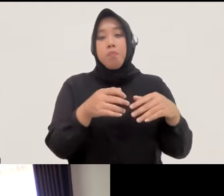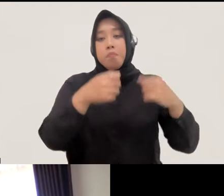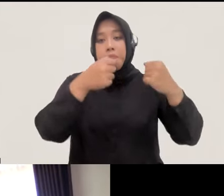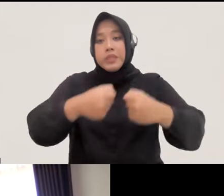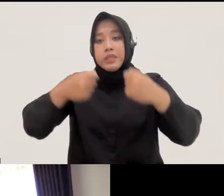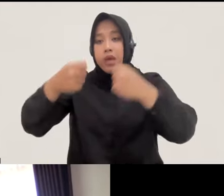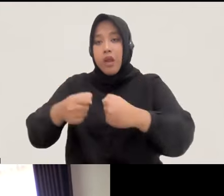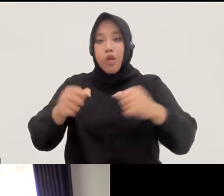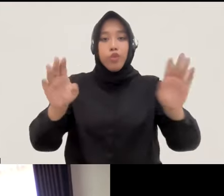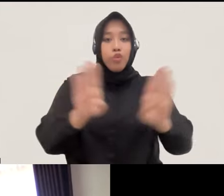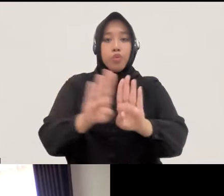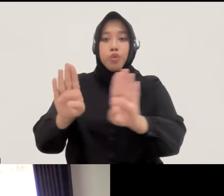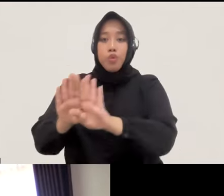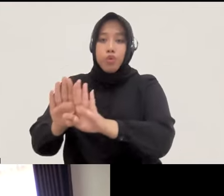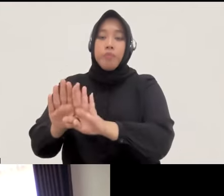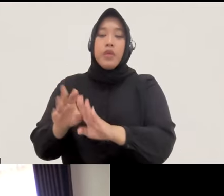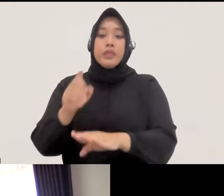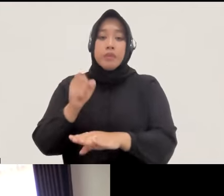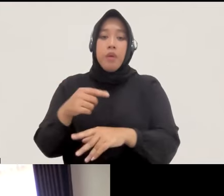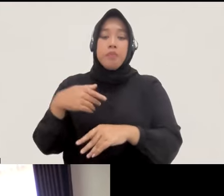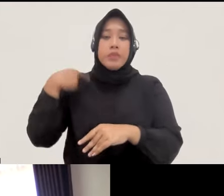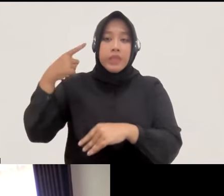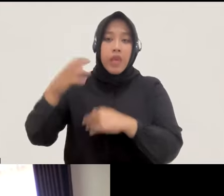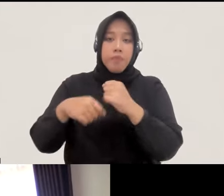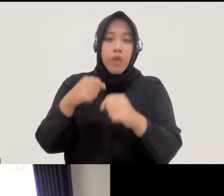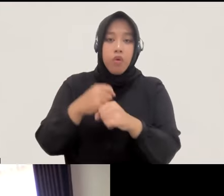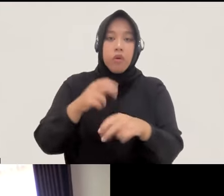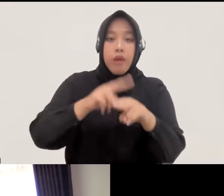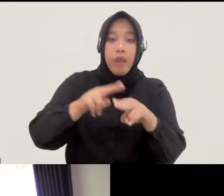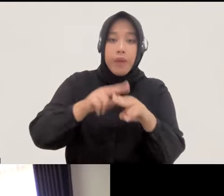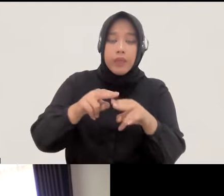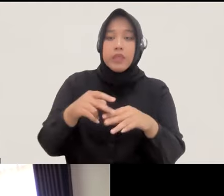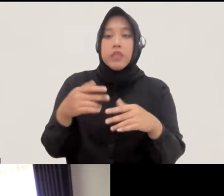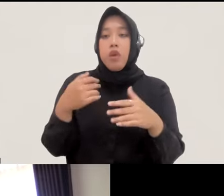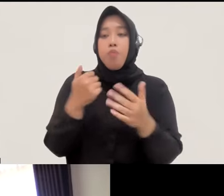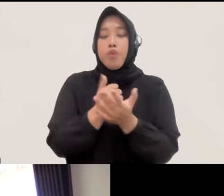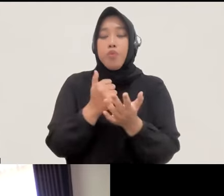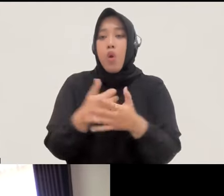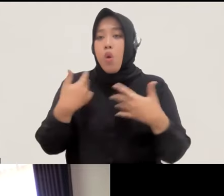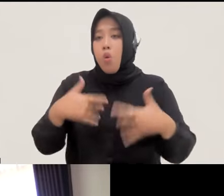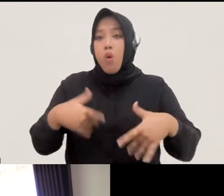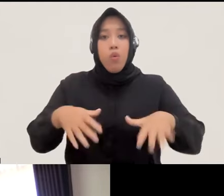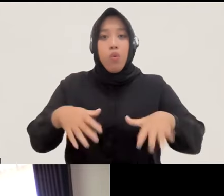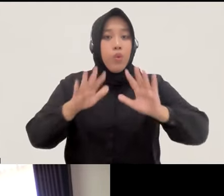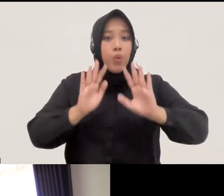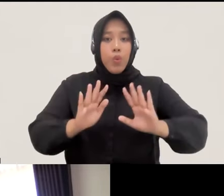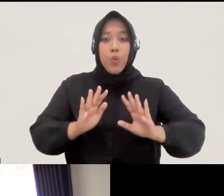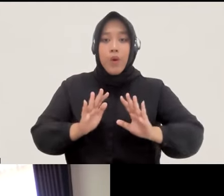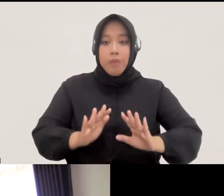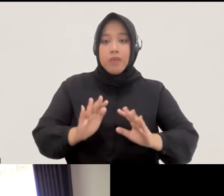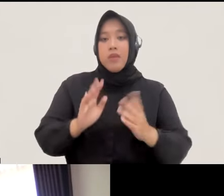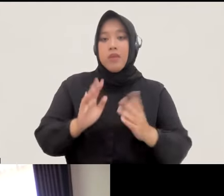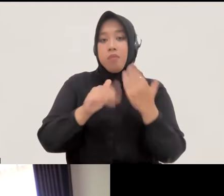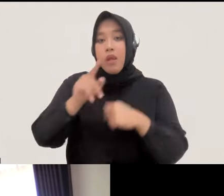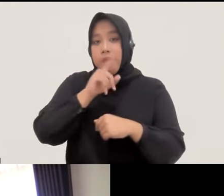mereka melakukan upaya diversi dan rehabilitasi ini sudah sangat luar biasa gitu jadi kembali lagi ke pertanyaannya